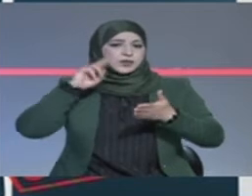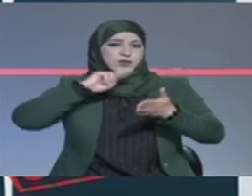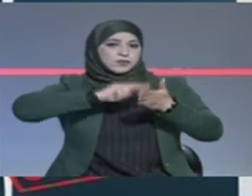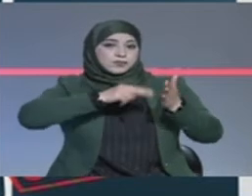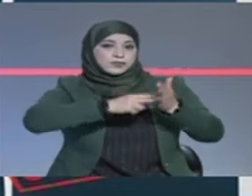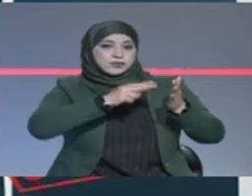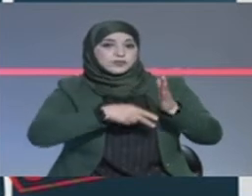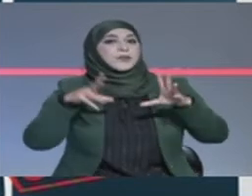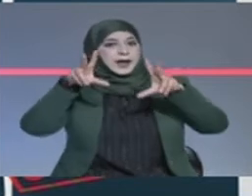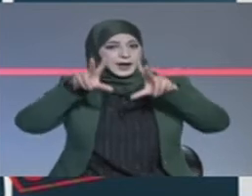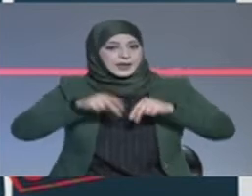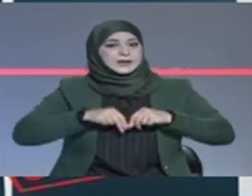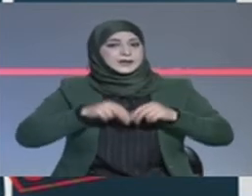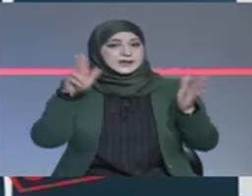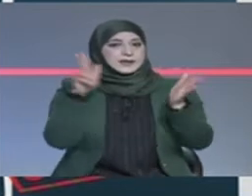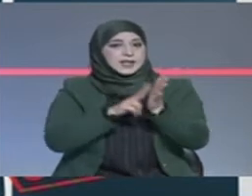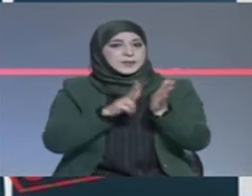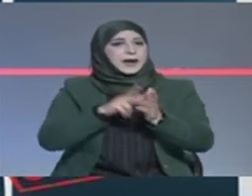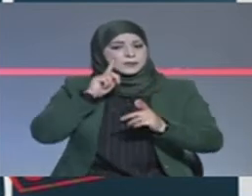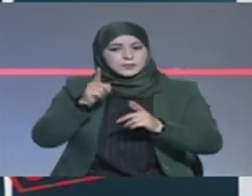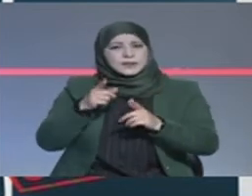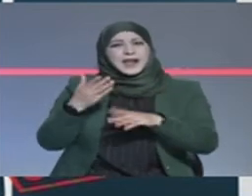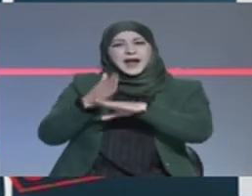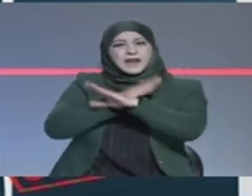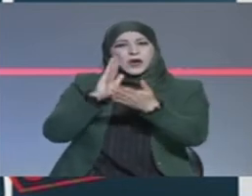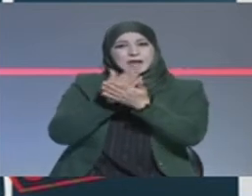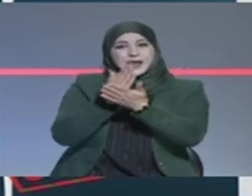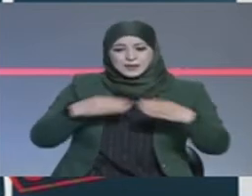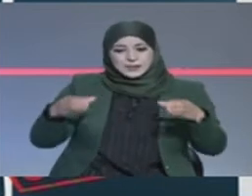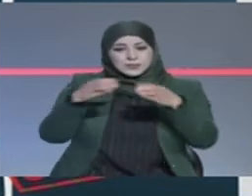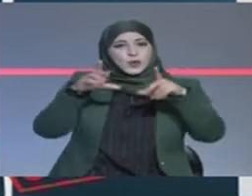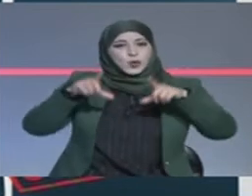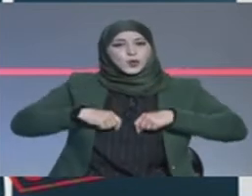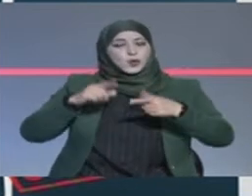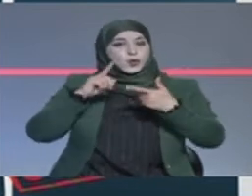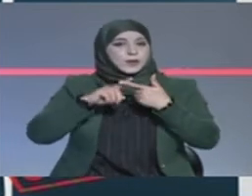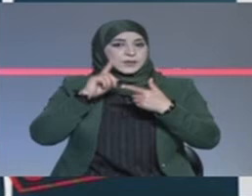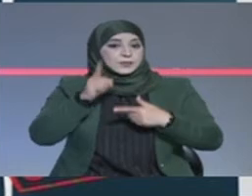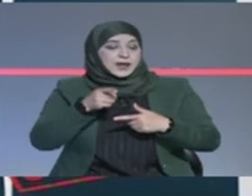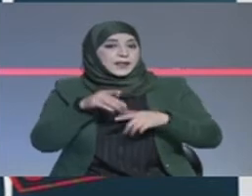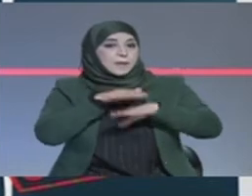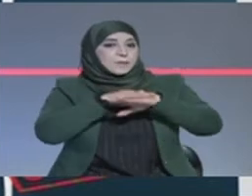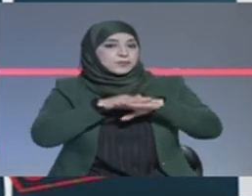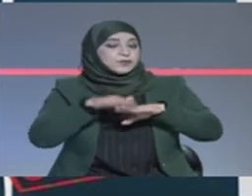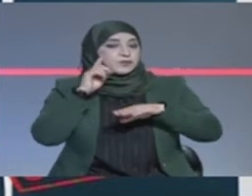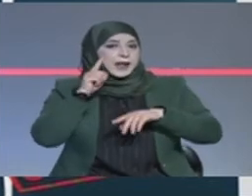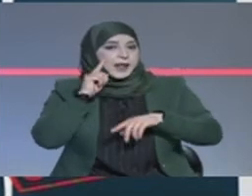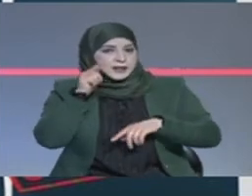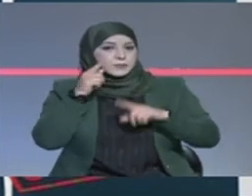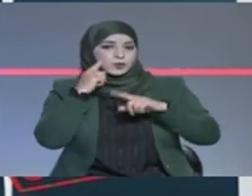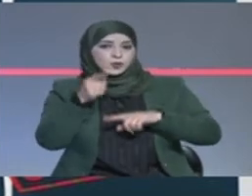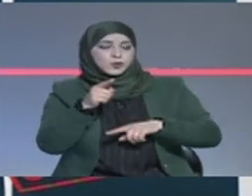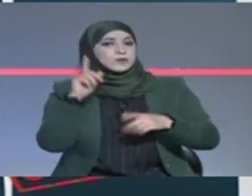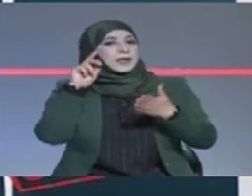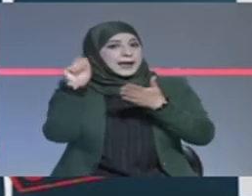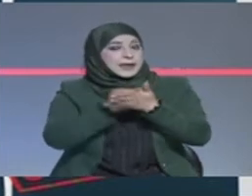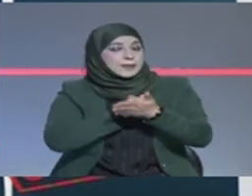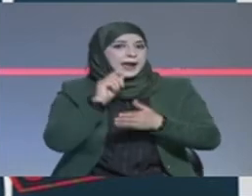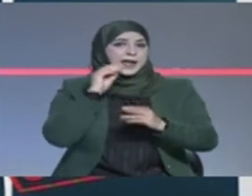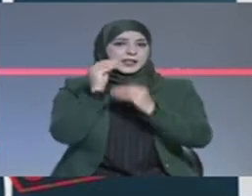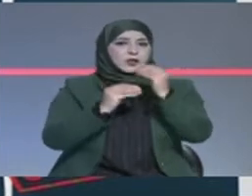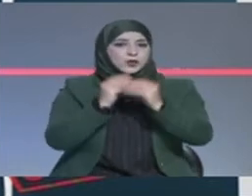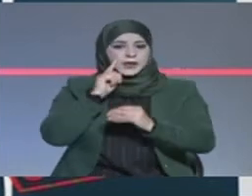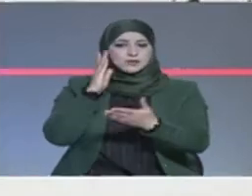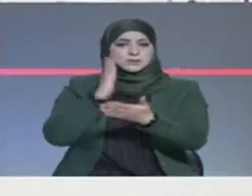المبرمى بين رئاسة الحكومة والعيكل القضائية مثل إذا لمثار دعوة موضوعية بغاية إلغائه ودعوة ثانية